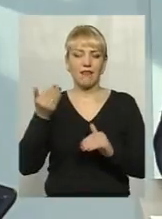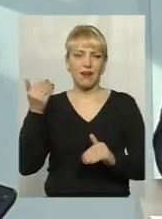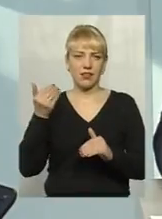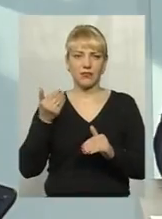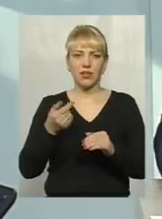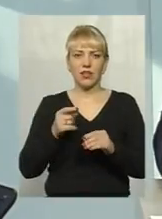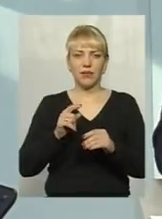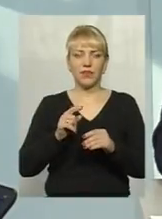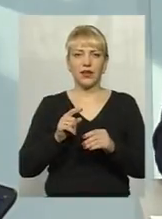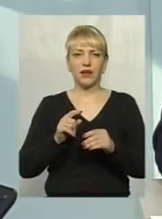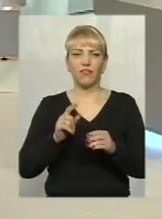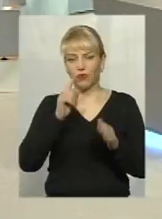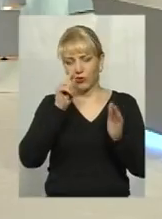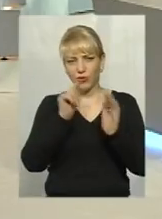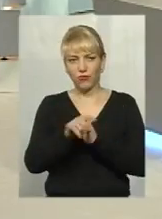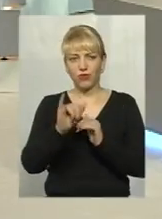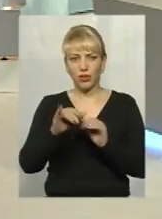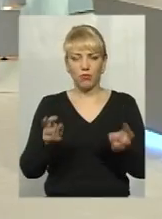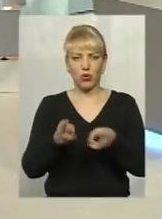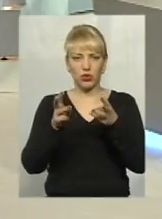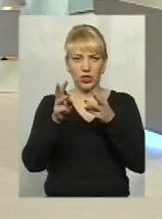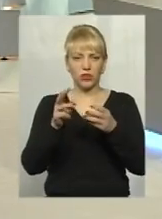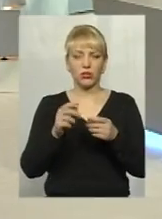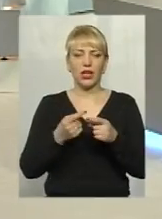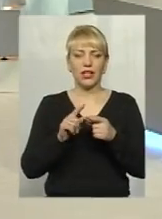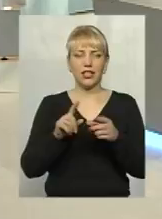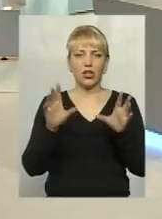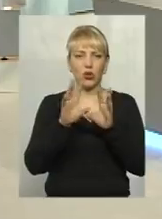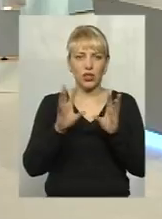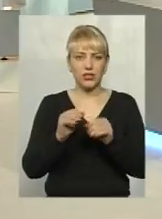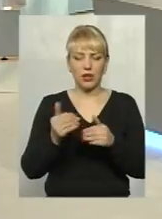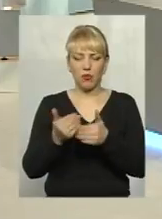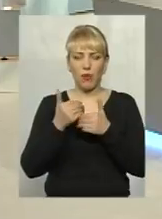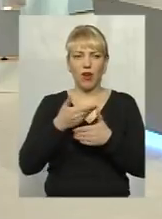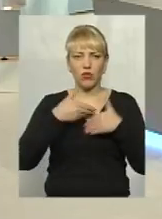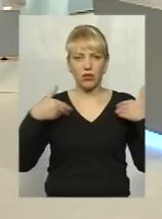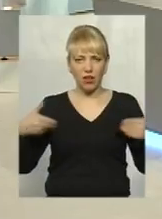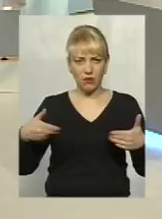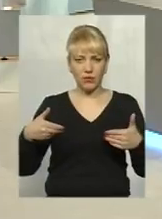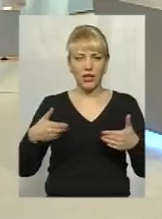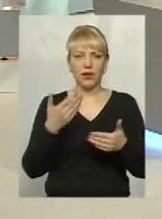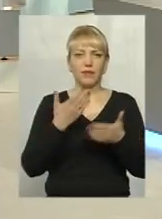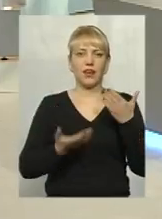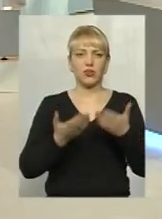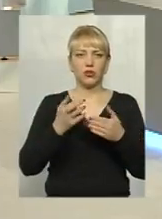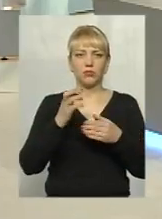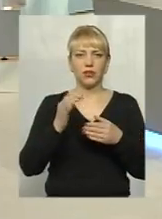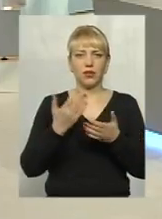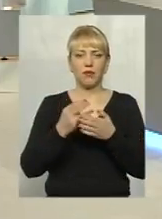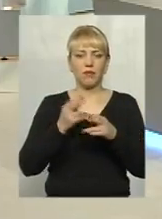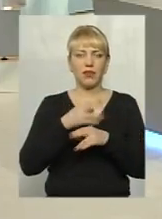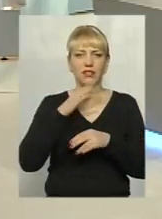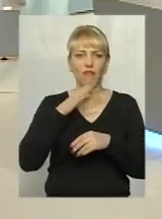самим допомагають нам... Тобто локалізувати... Так, і допомагають потім локалізувати пожежу, і навіть якщо в безводний